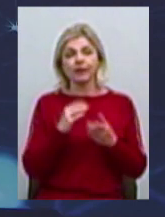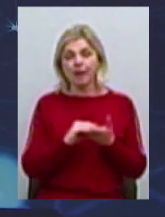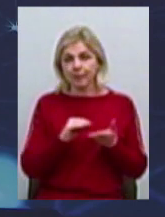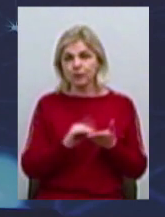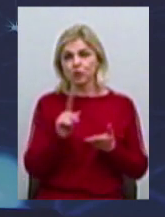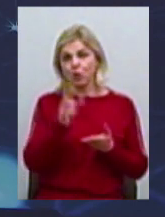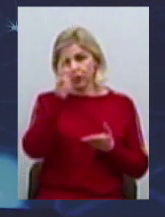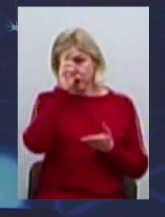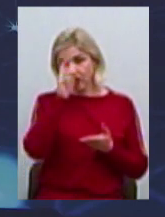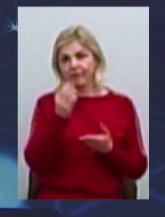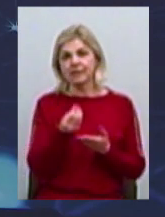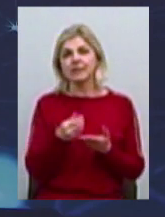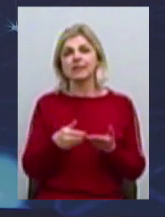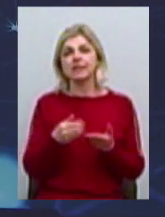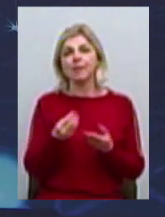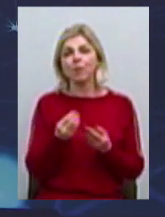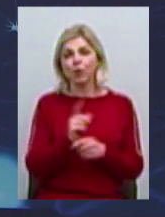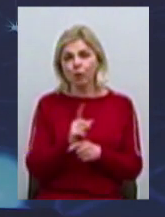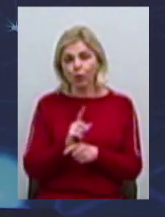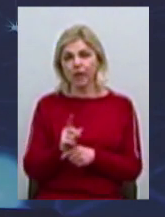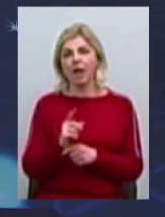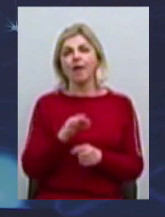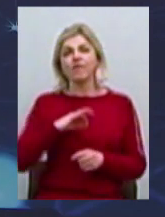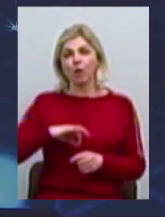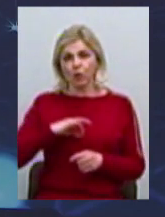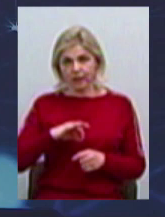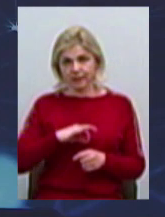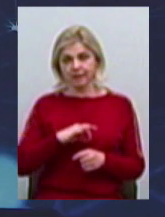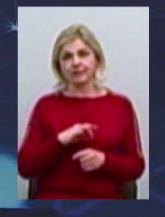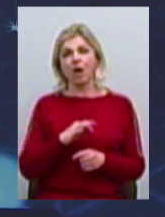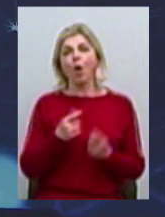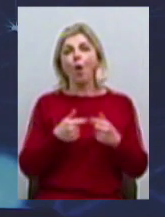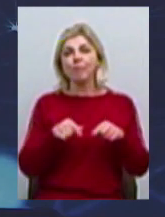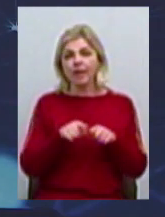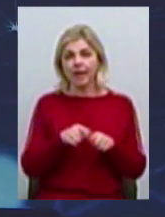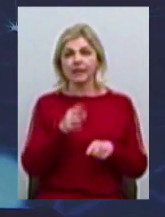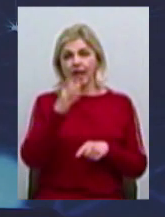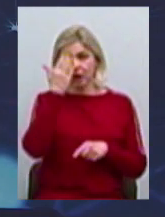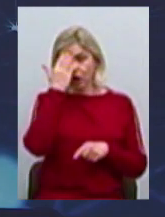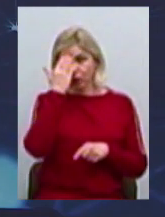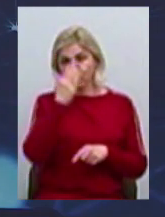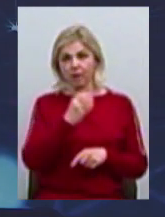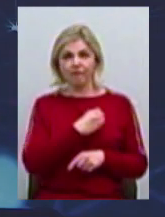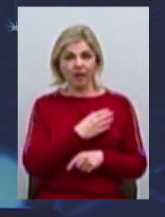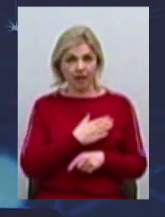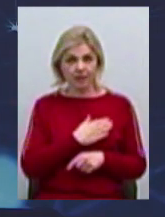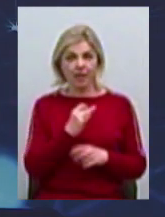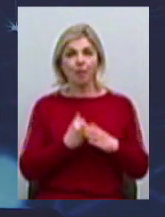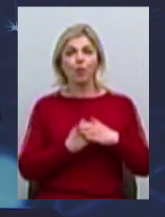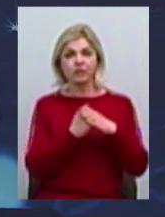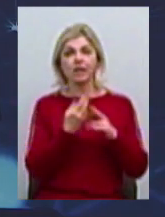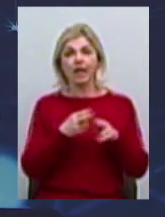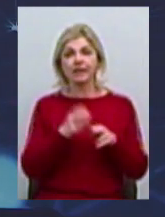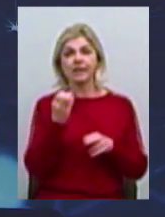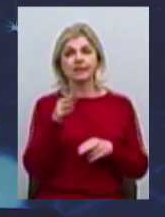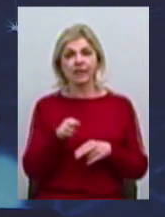держава стимулює використання та створення об'єктів інтелектуальної власності. Відповідно, посилаючись на таку статтю, ми, не змінюючи